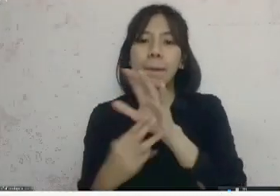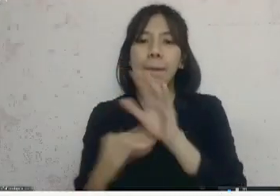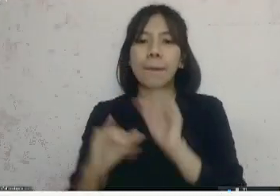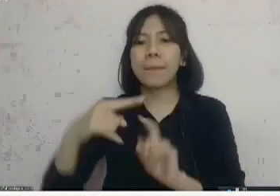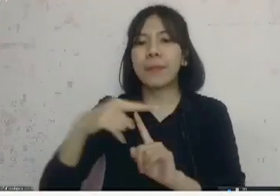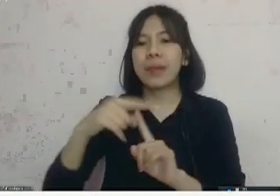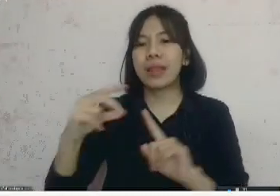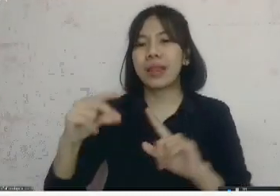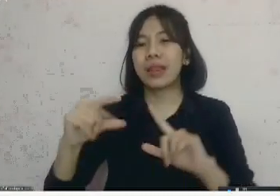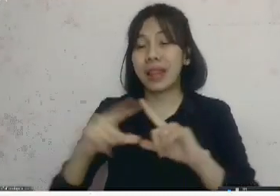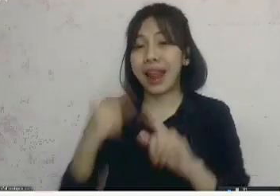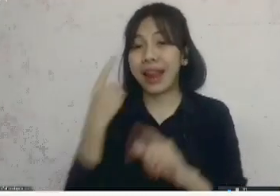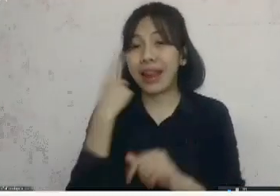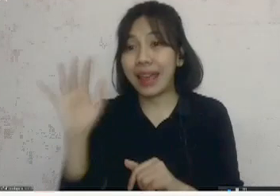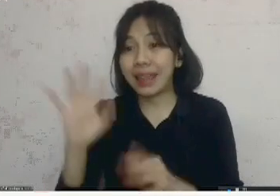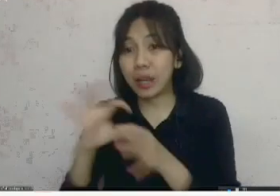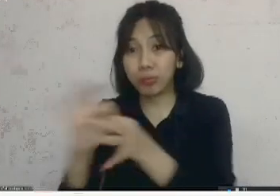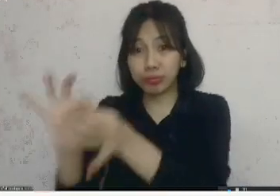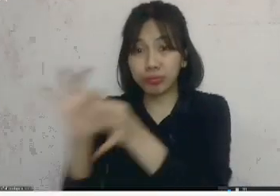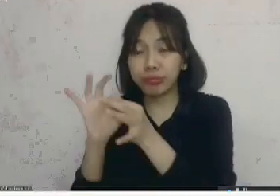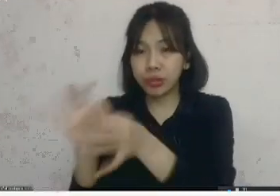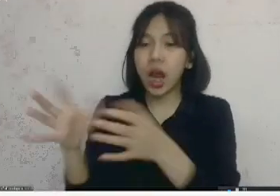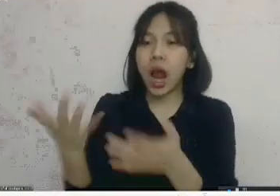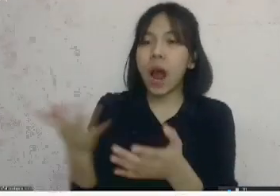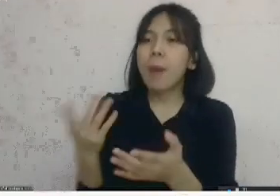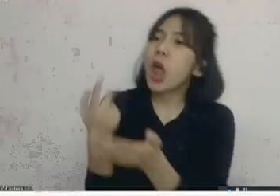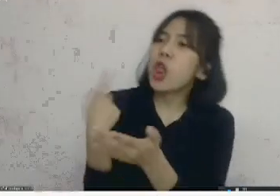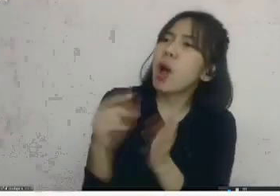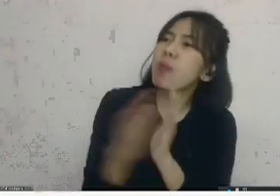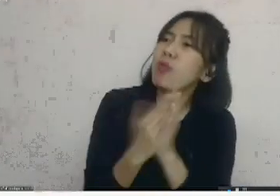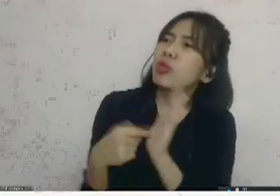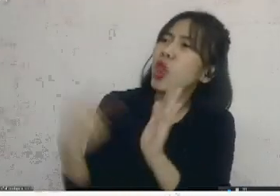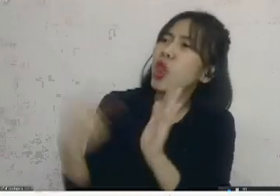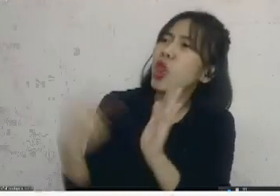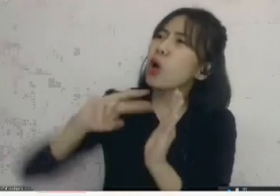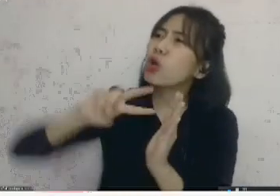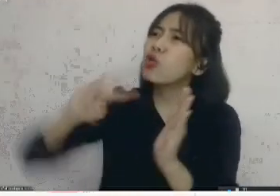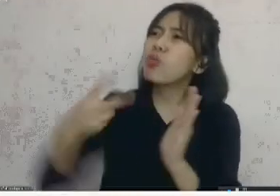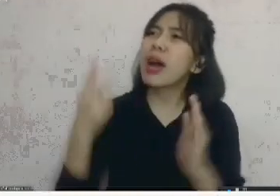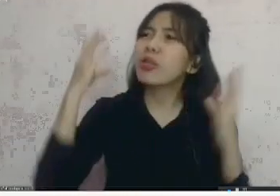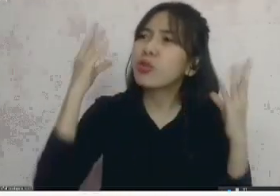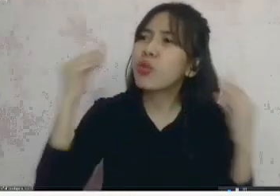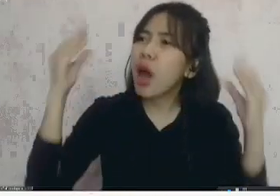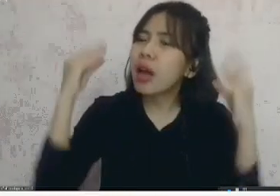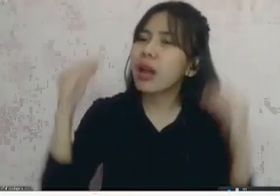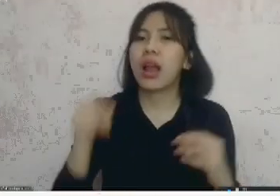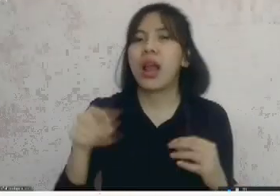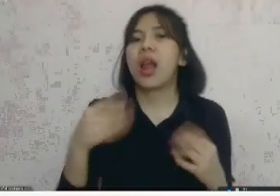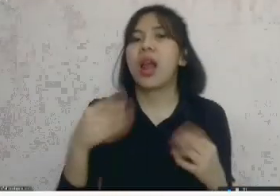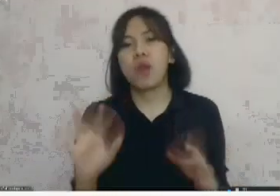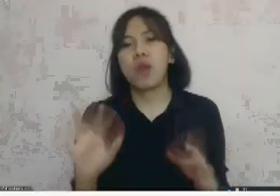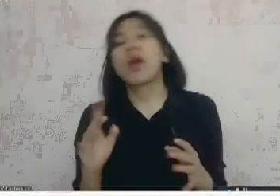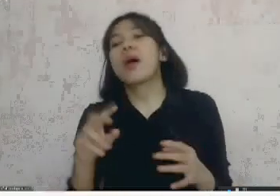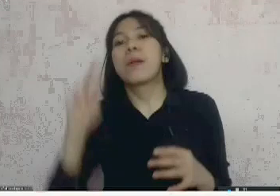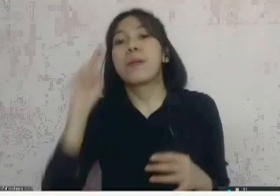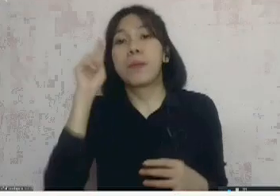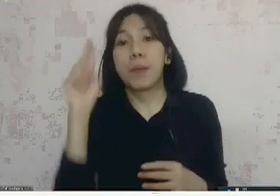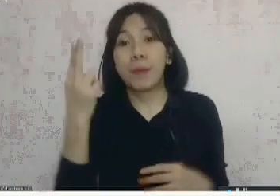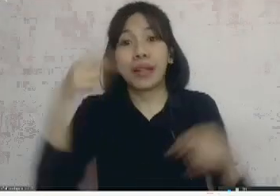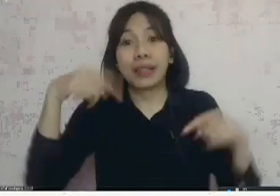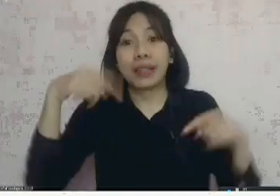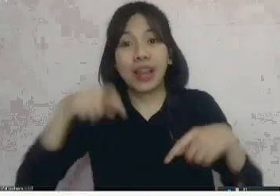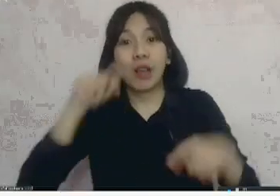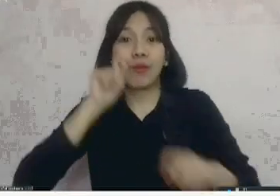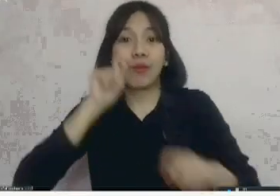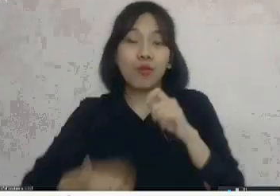gitu ya dan itu menunggunya juga lama jadi kita sudah pemerintah sudah membuat sistem pendidikan yang inklusif sudah